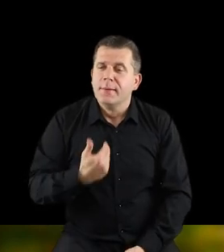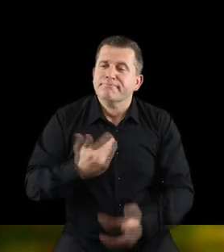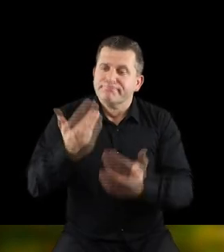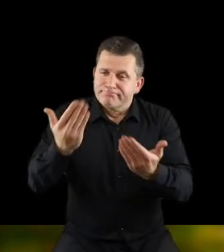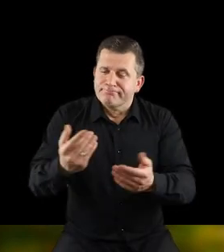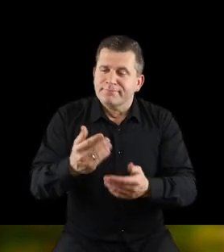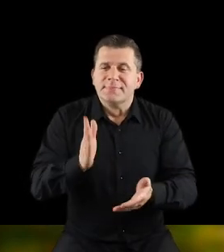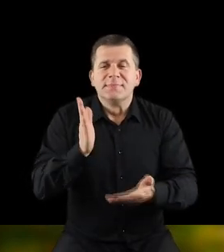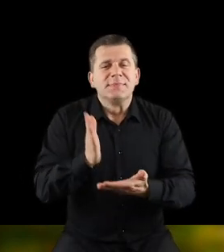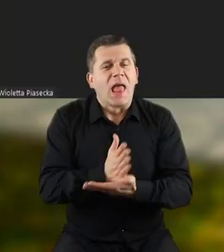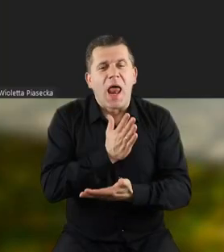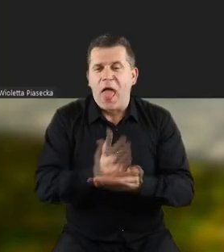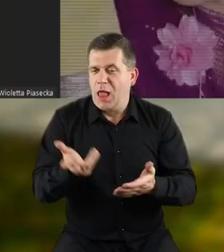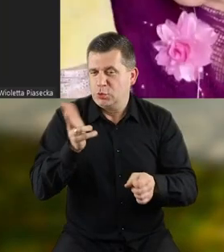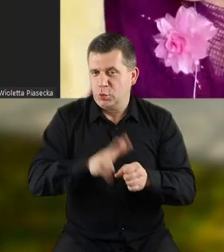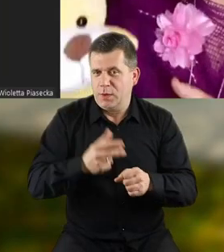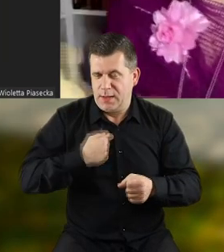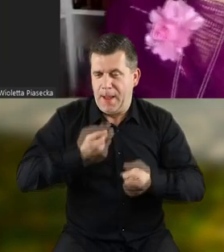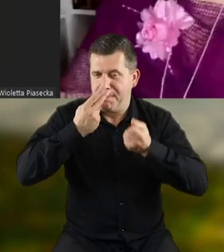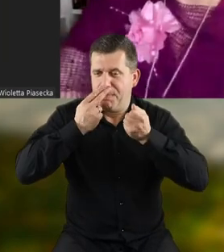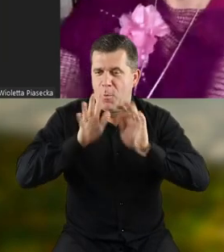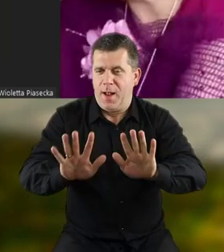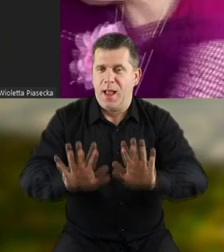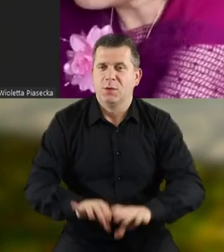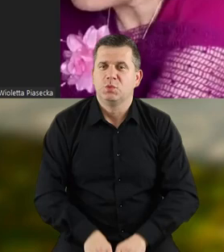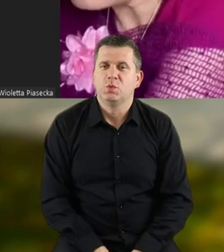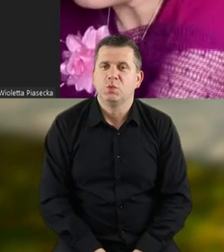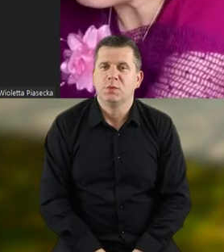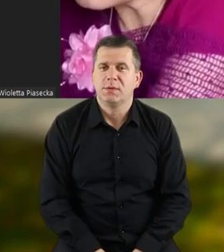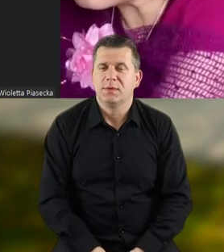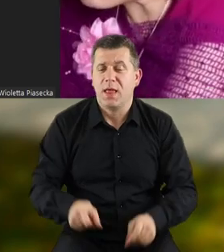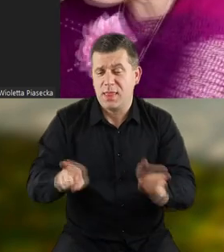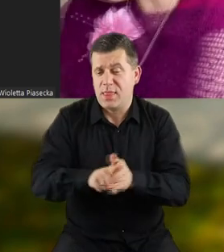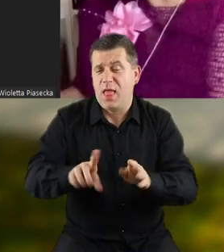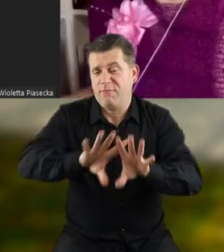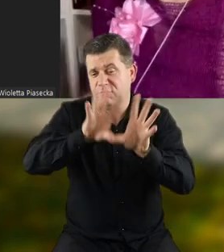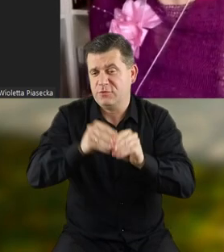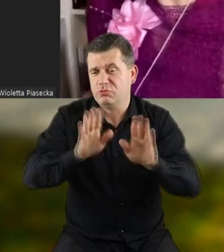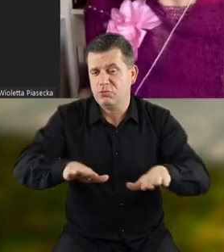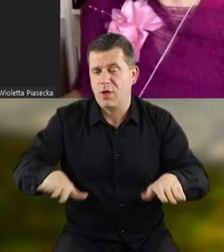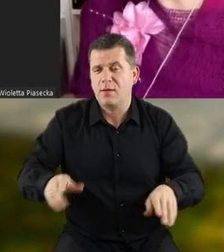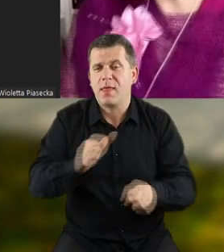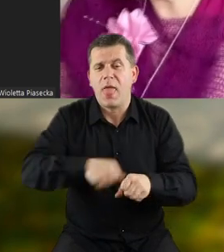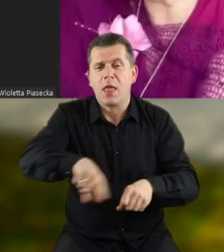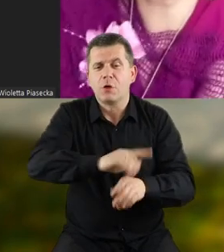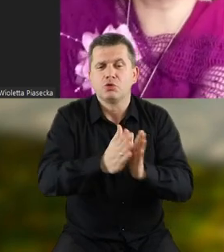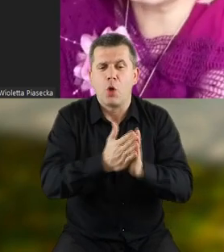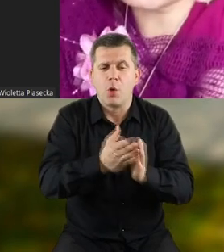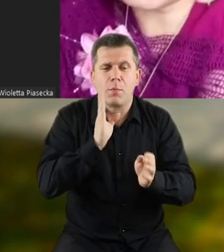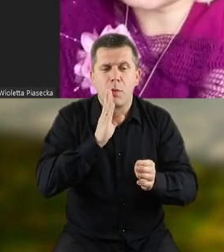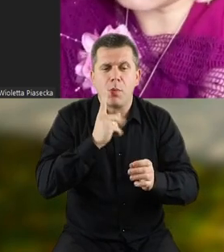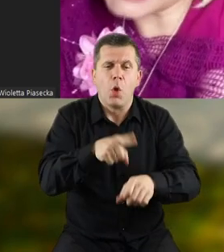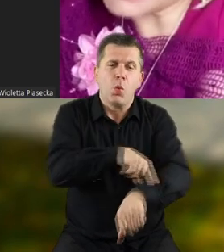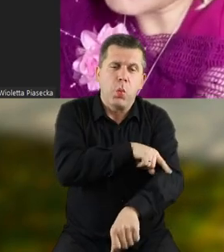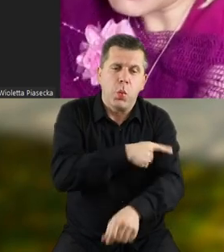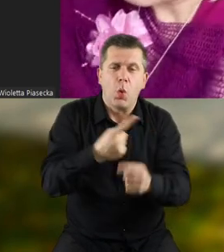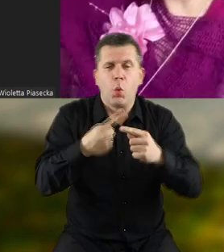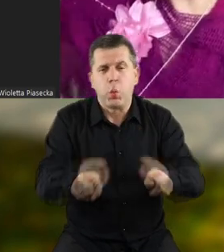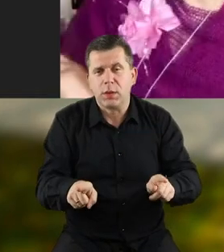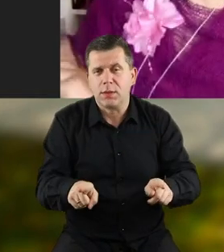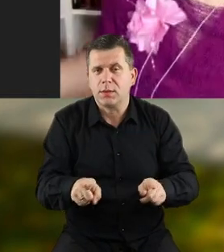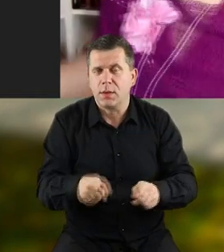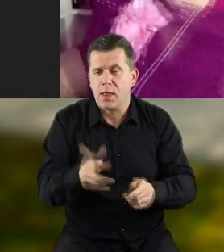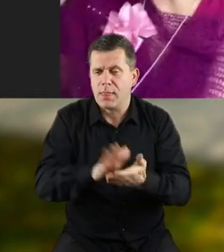Marcelku, zależy którą, już ci pokazuję, i dzieciom wszystkim też, są takie książki długie i krótkie.